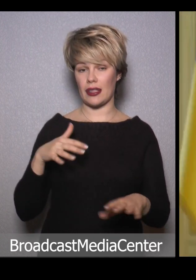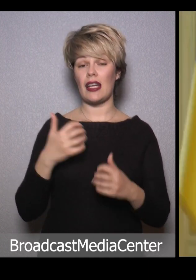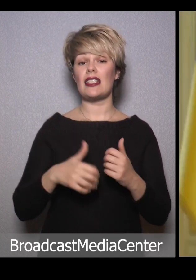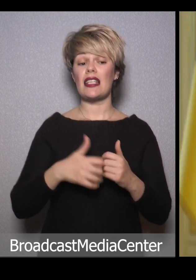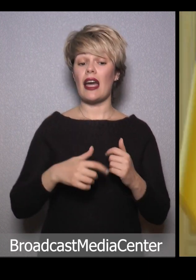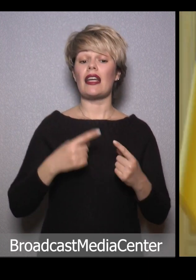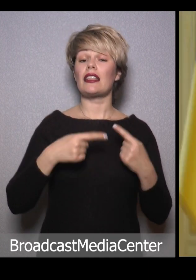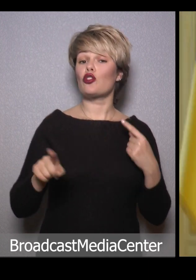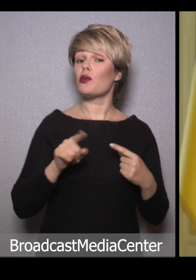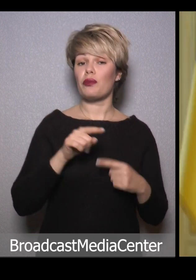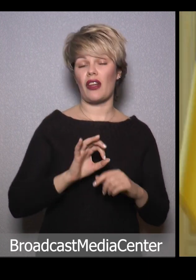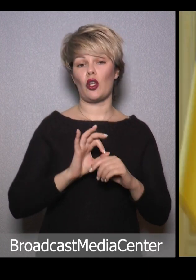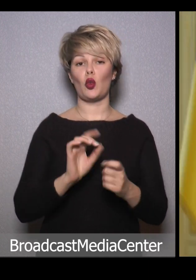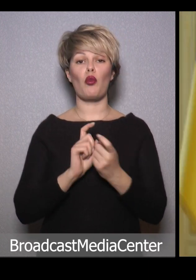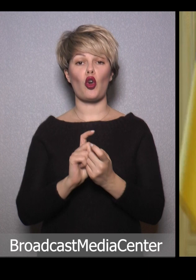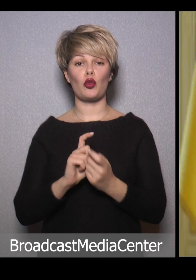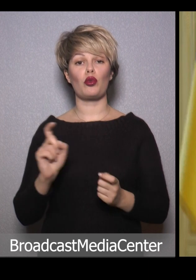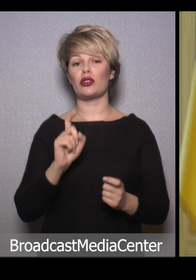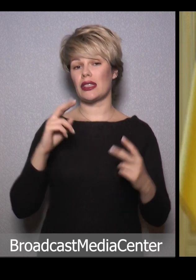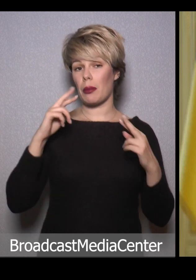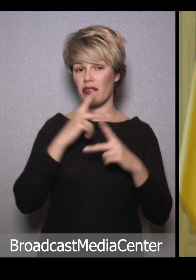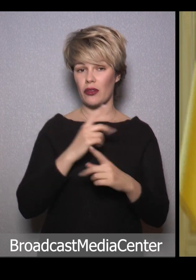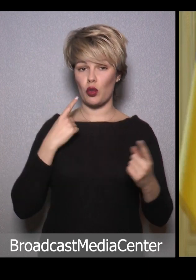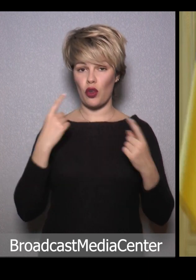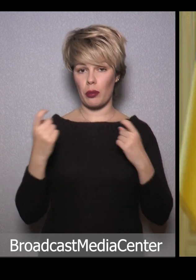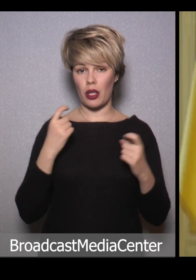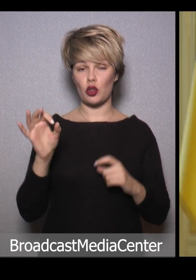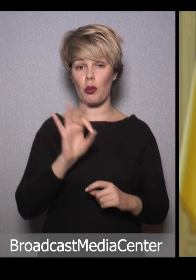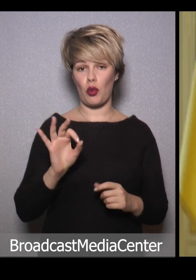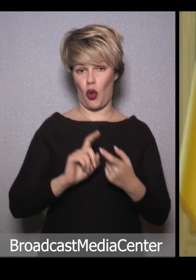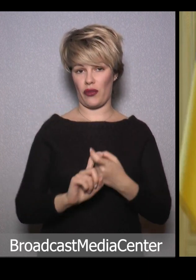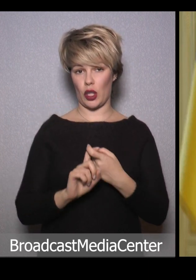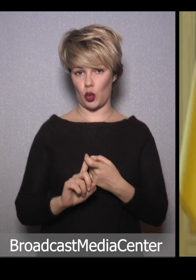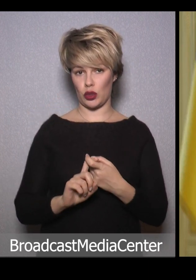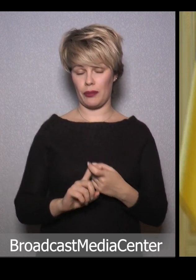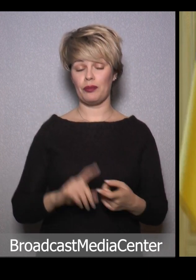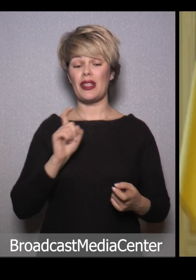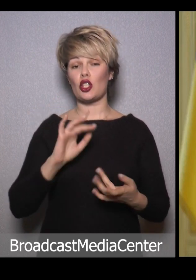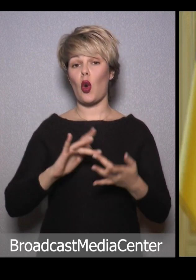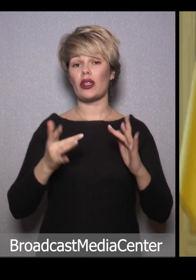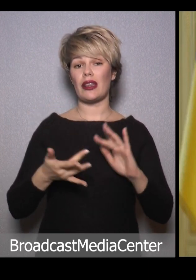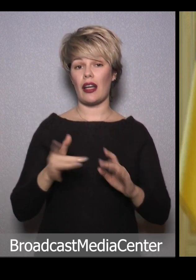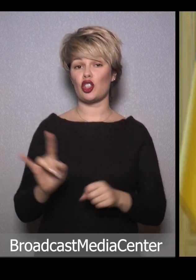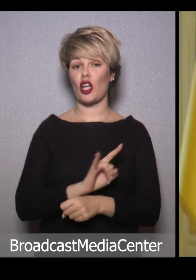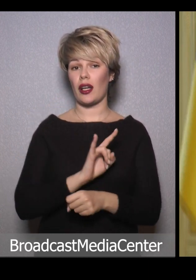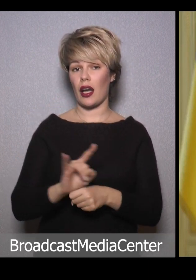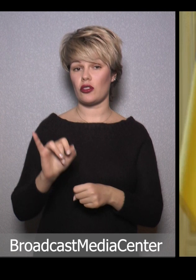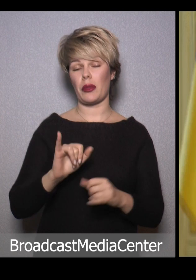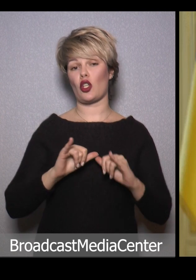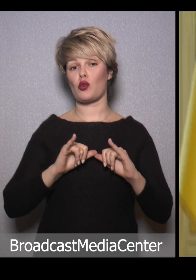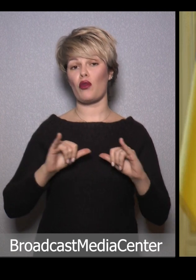Серед іншого, вони ведуть боротьбу з неправдивою інформацією про вірус, з онлайн-шахрайсом та